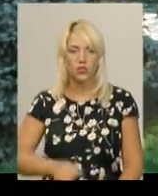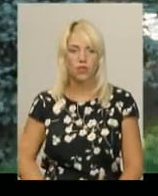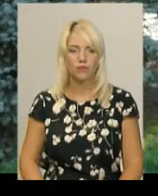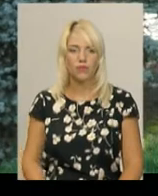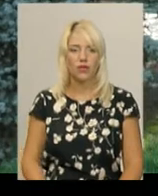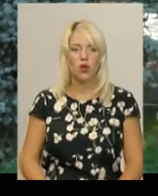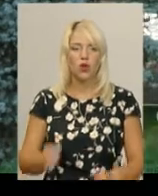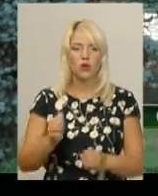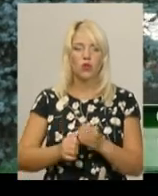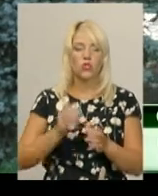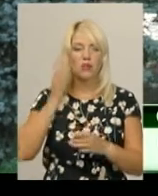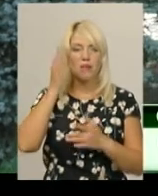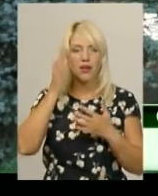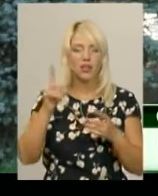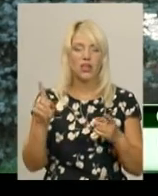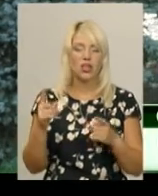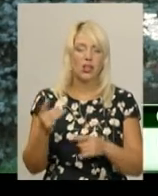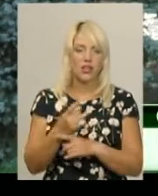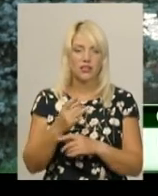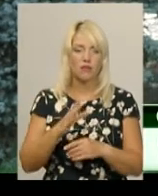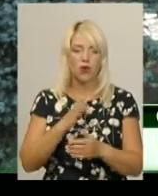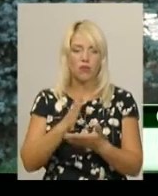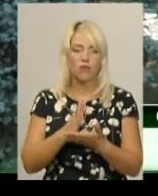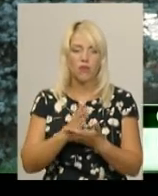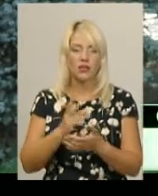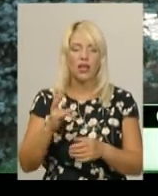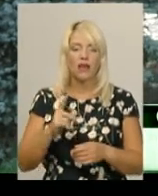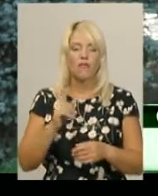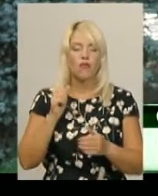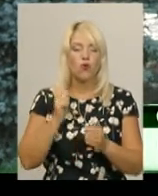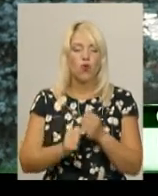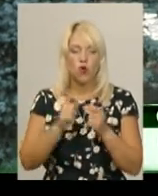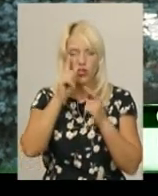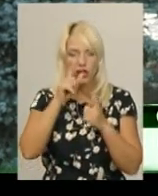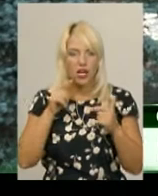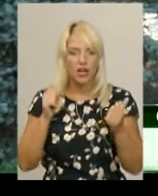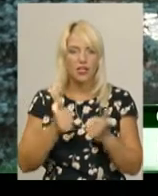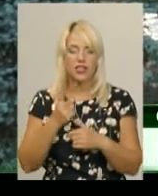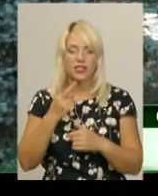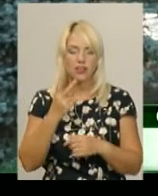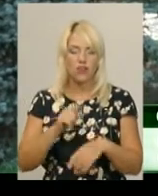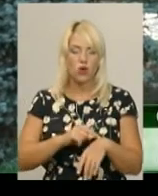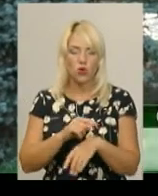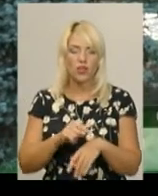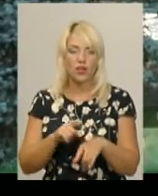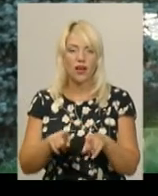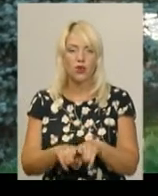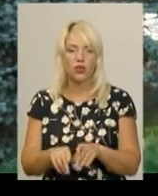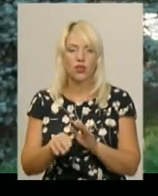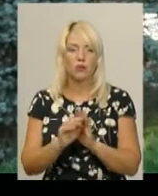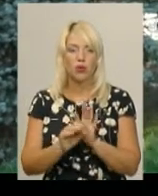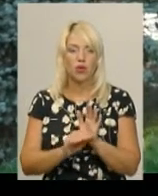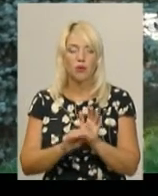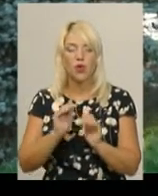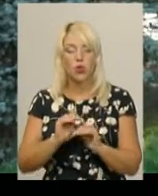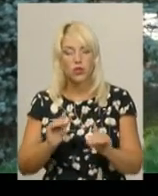Кожен мріяв хоча б раз побувати навколо світу, побувати в кожній країні. І за дві години такої програми в дітей та підлітків,